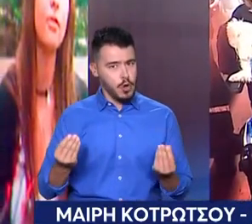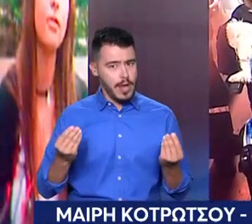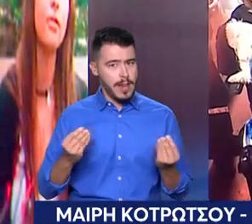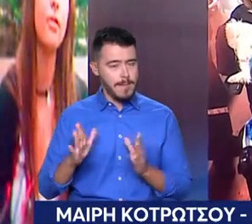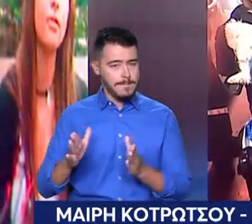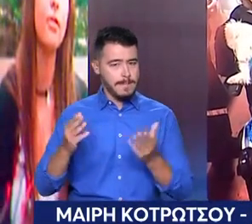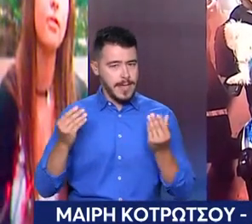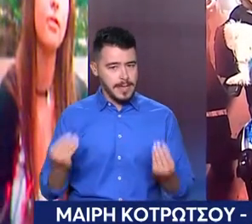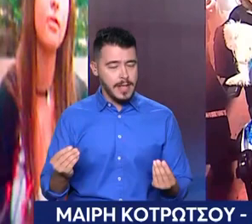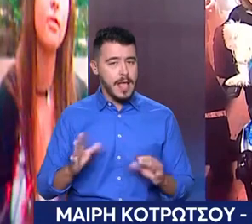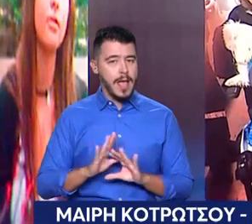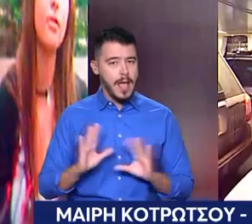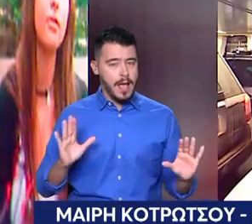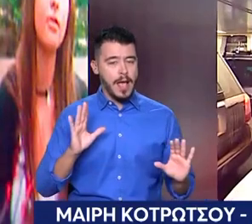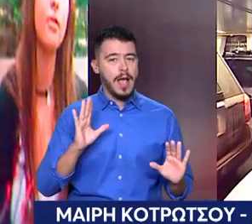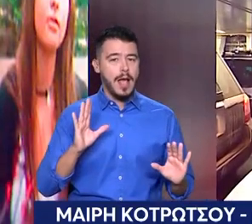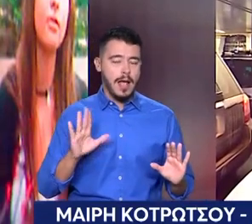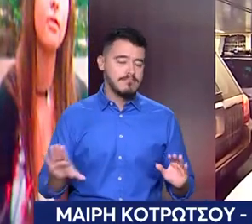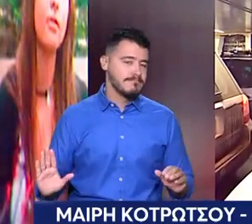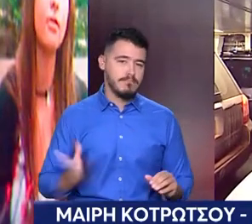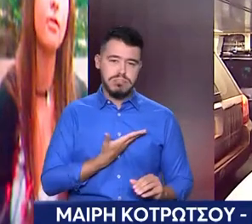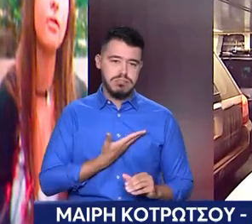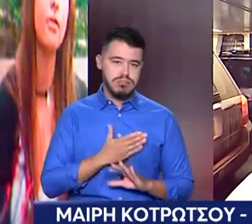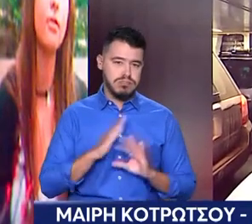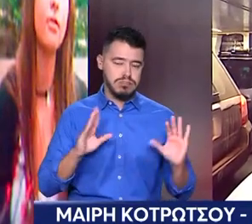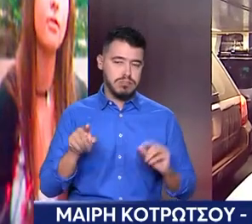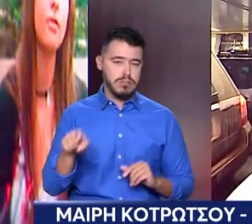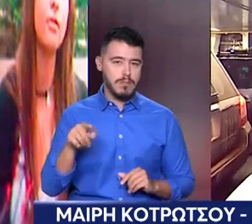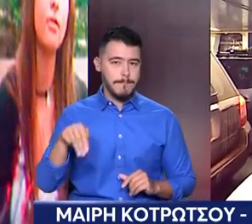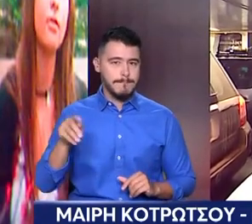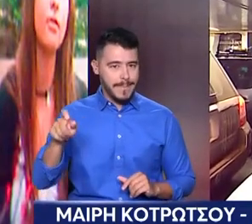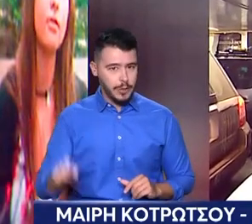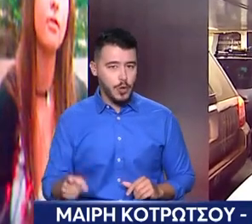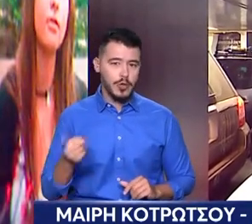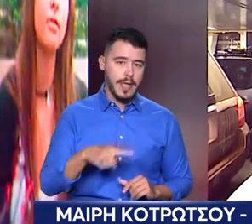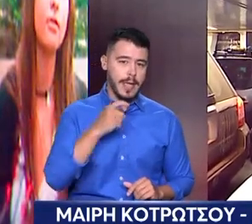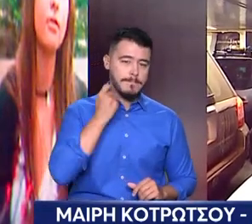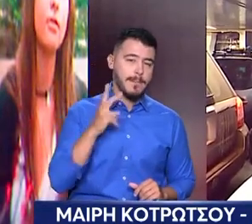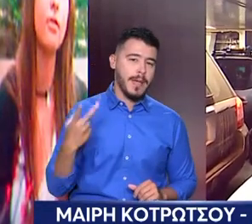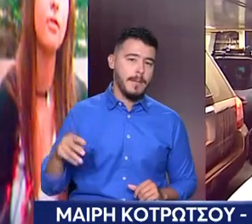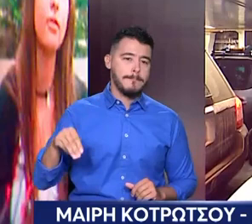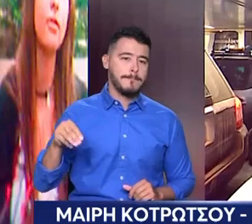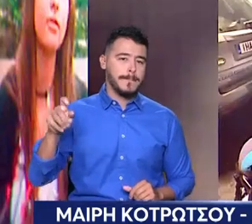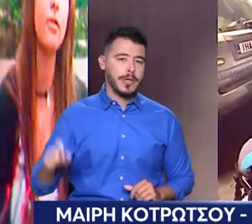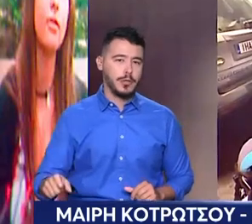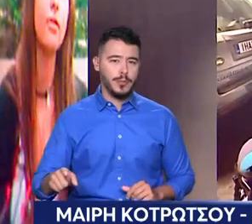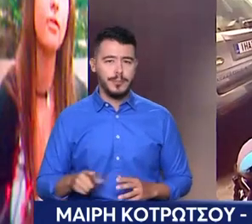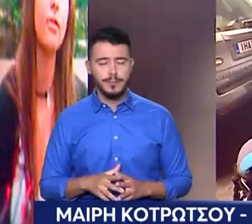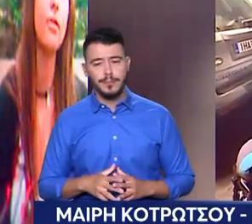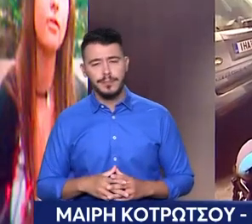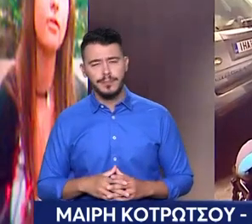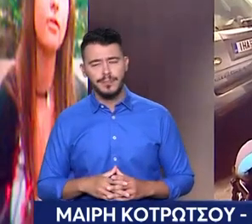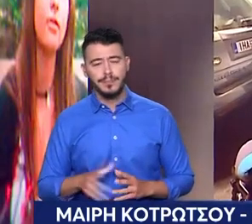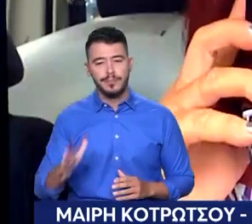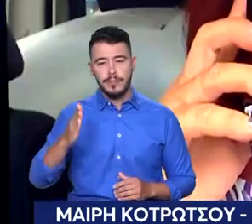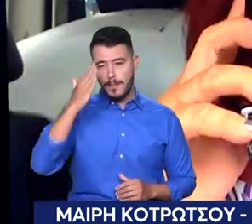είναι ότι σημαδεύτηκε η ζωή της. Και η δική της και της μητέρας της. Η κυρία Κοτρότσου, καλησπέρα κυρία Κοτρότσου. Καλησπέρα